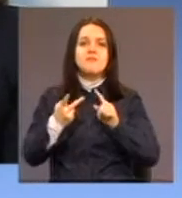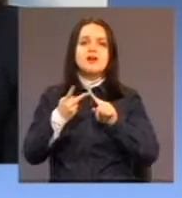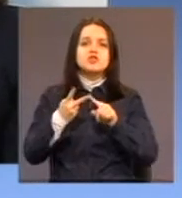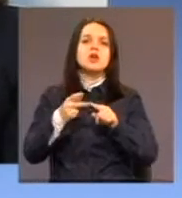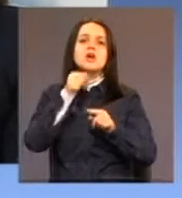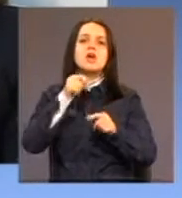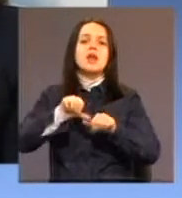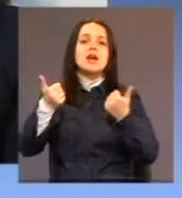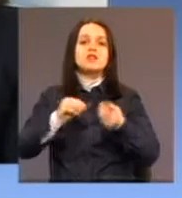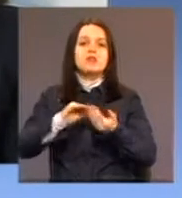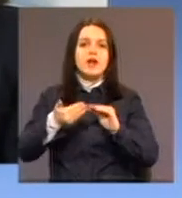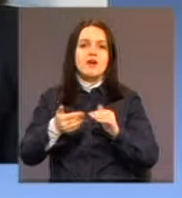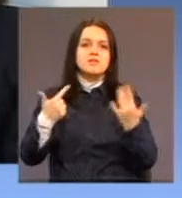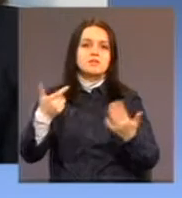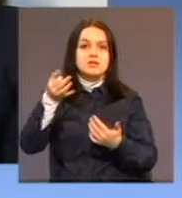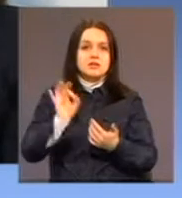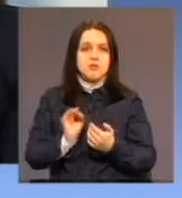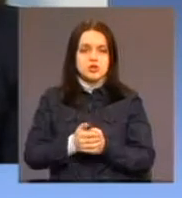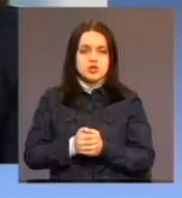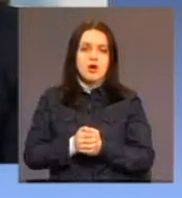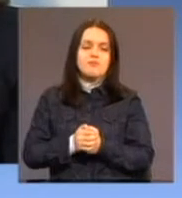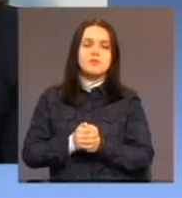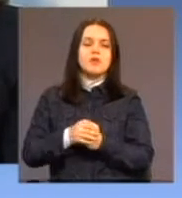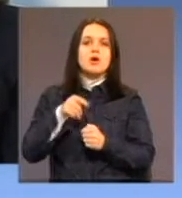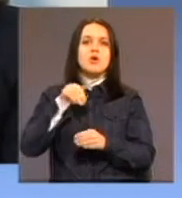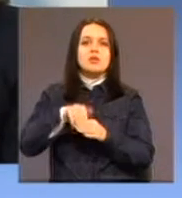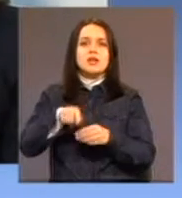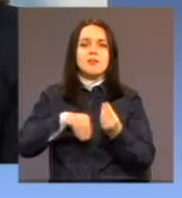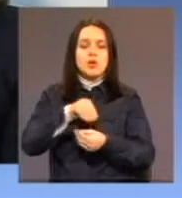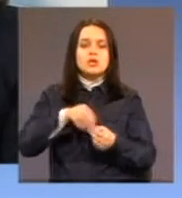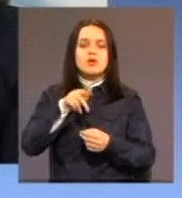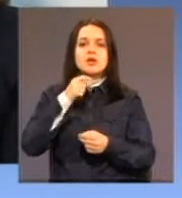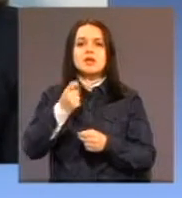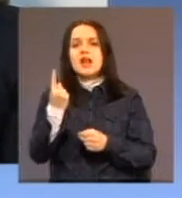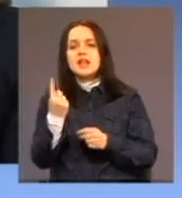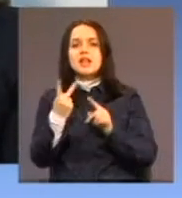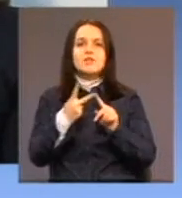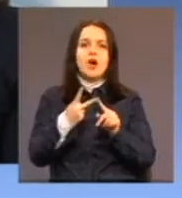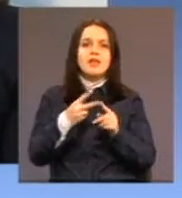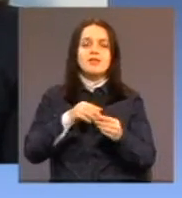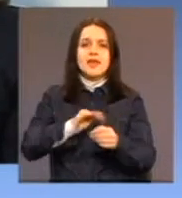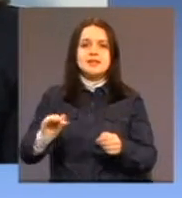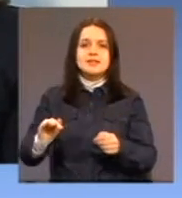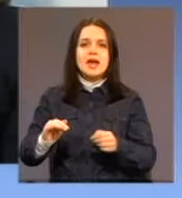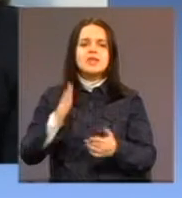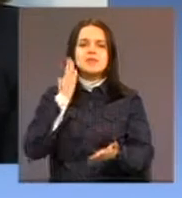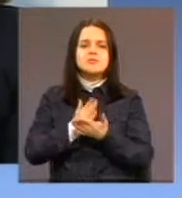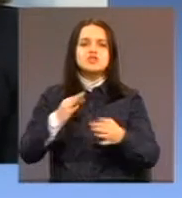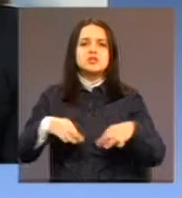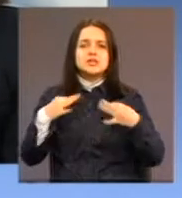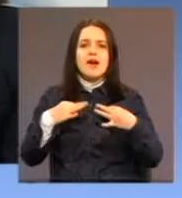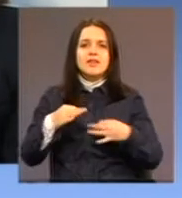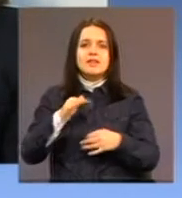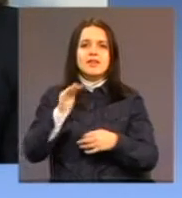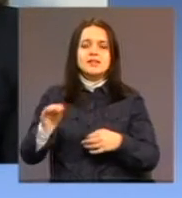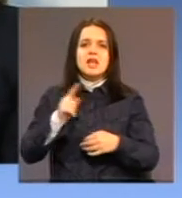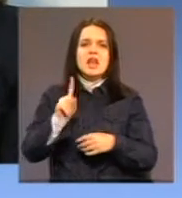Unutar te porodice moram istoći. Dakle, obično postoji jedno ili dvoje djece, tipične zdrave djece, gdje zbog nenamirnog